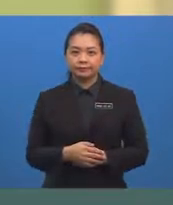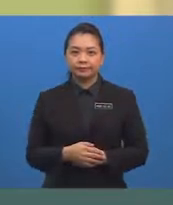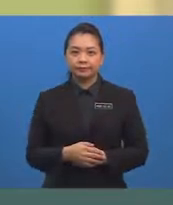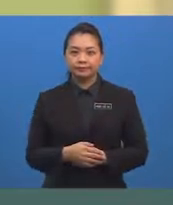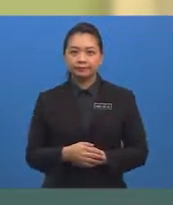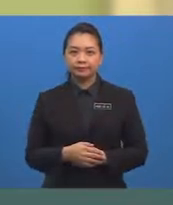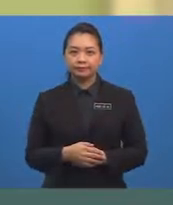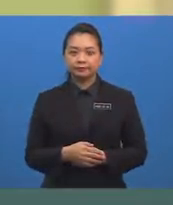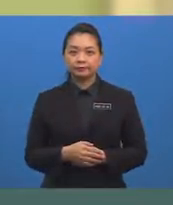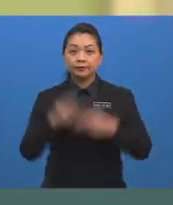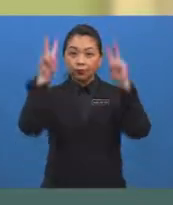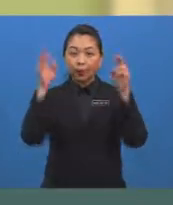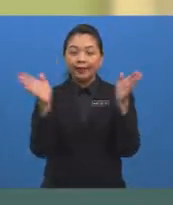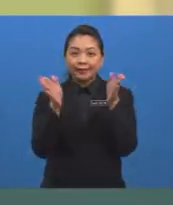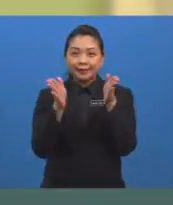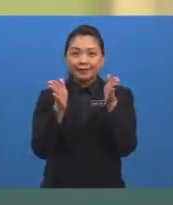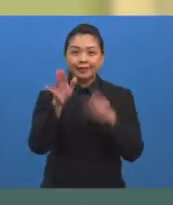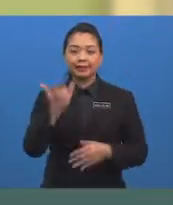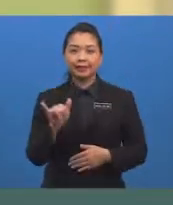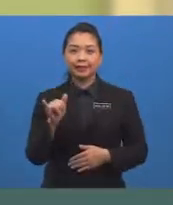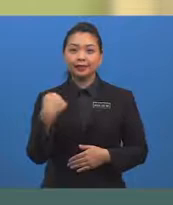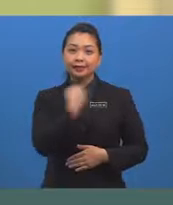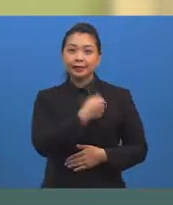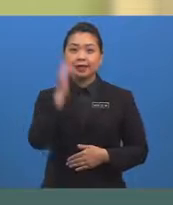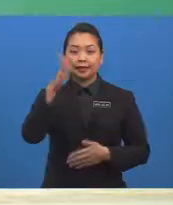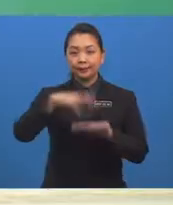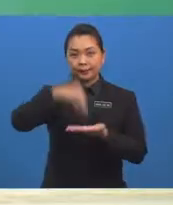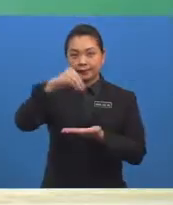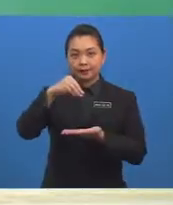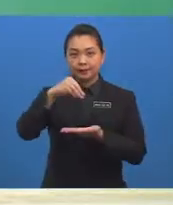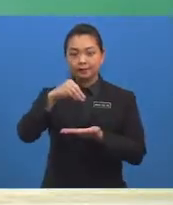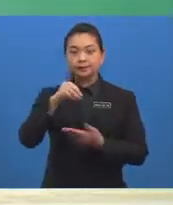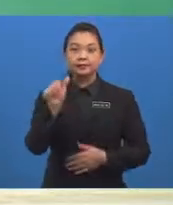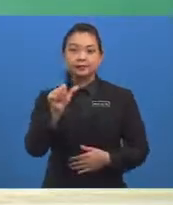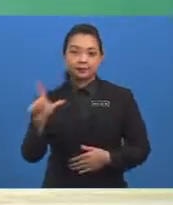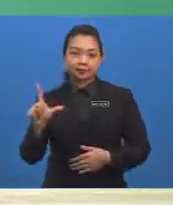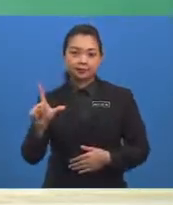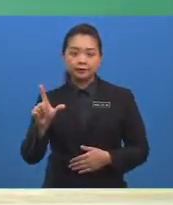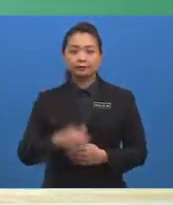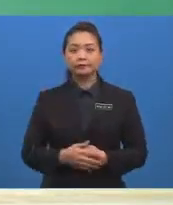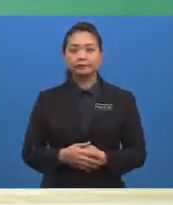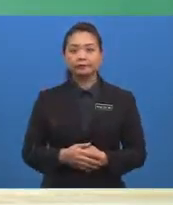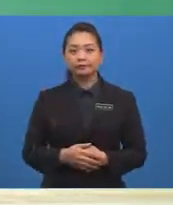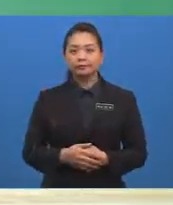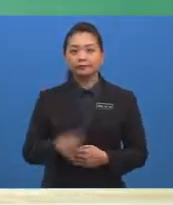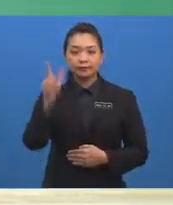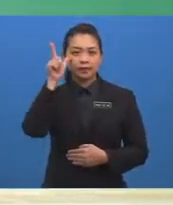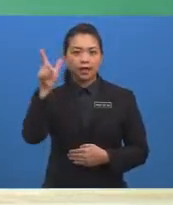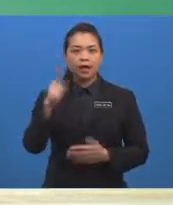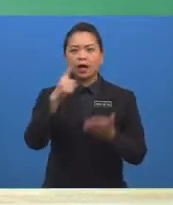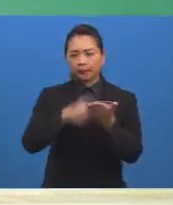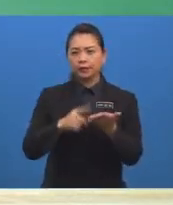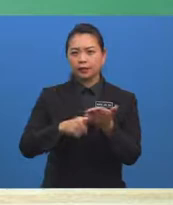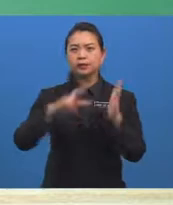Subtopik yang akan murid-murid pelajari ialah Pertama, kita akan melihat apakah